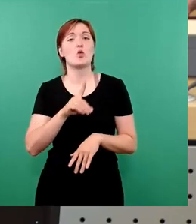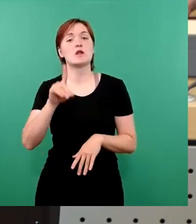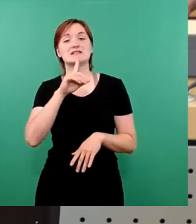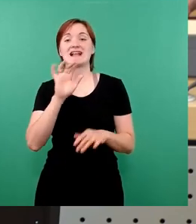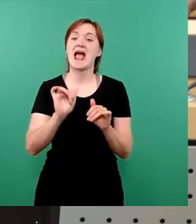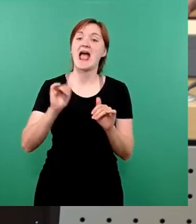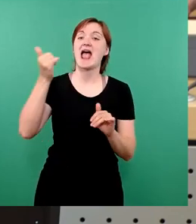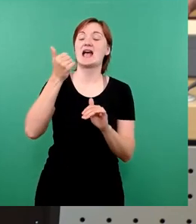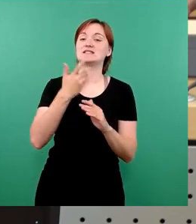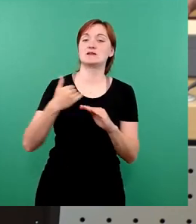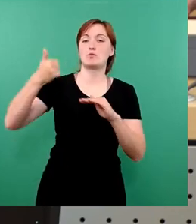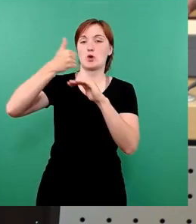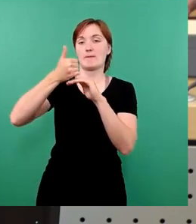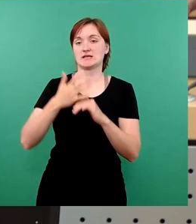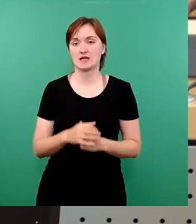kriegen werden.